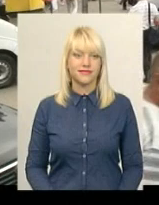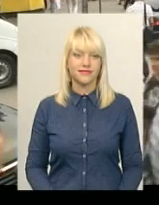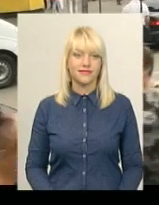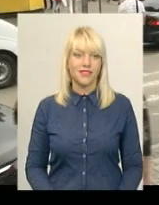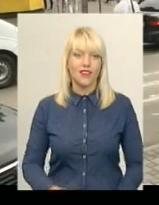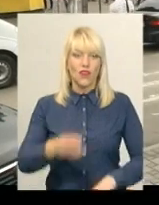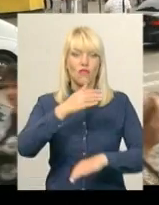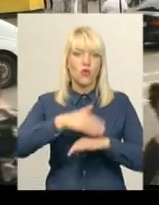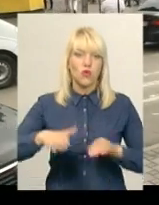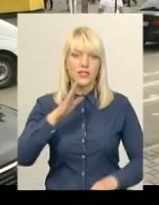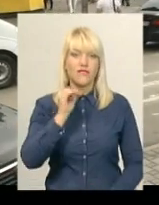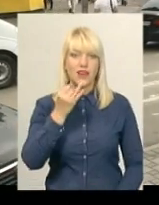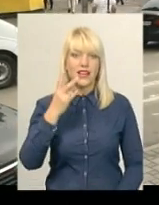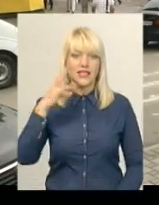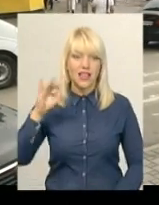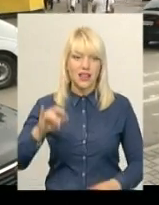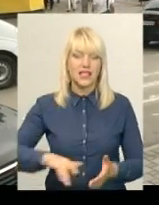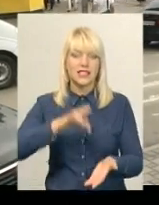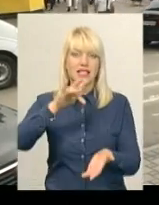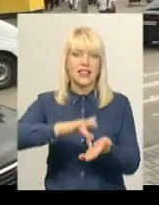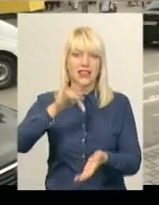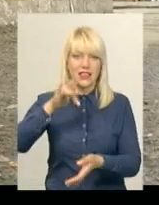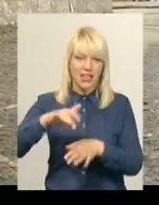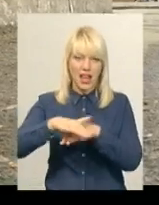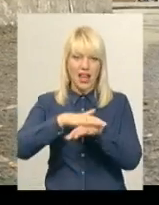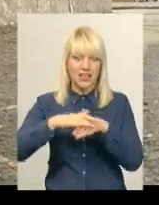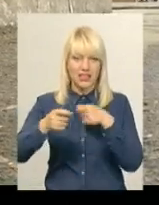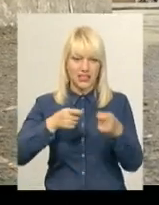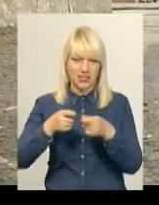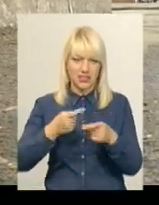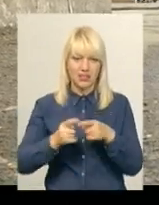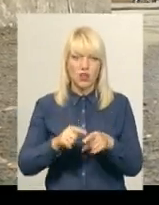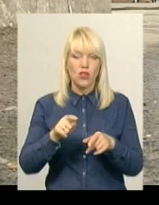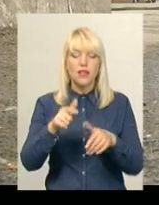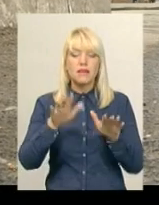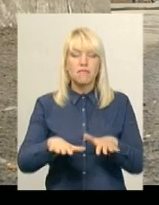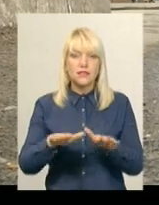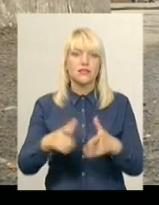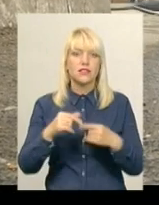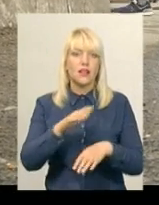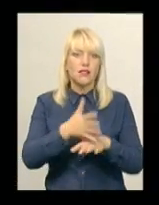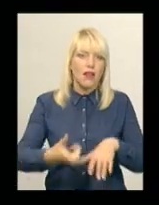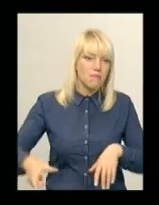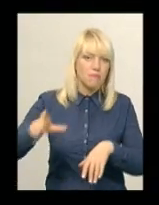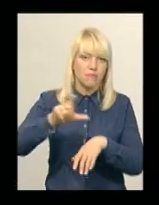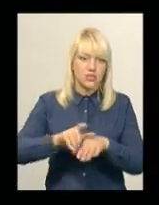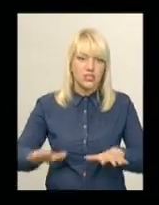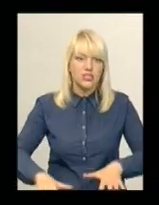Вулиця Вайсера біля Центрального ринку – одна з хмельницьких локацій, які 14 червня затопило найбільше.